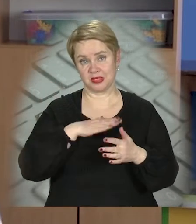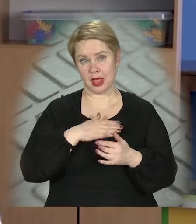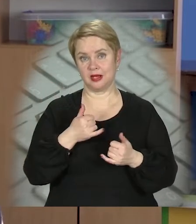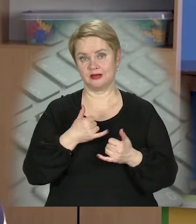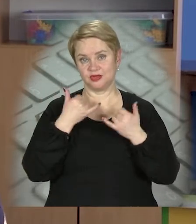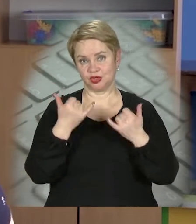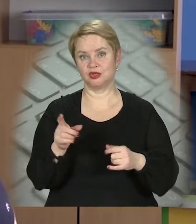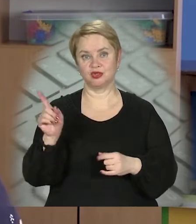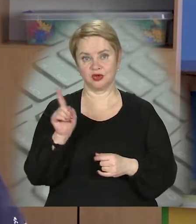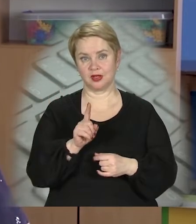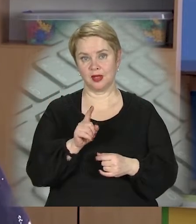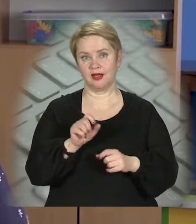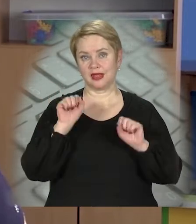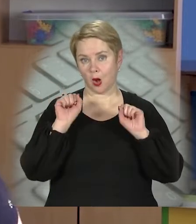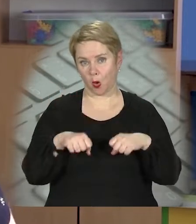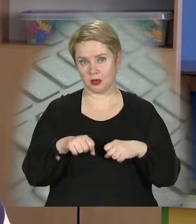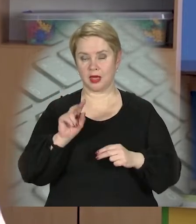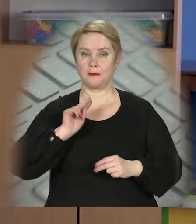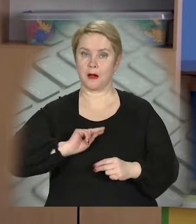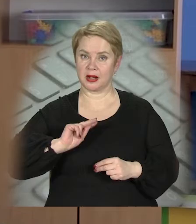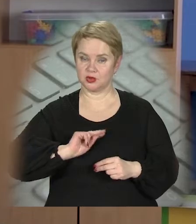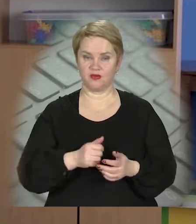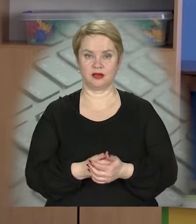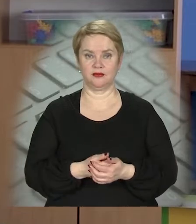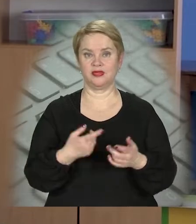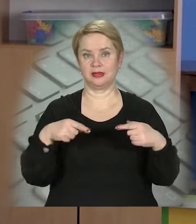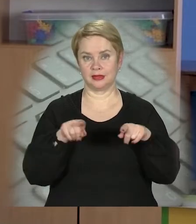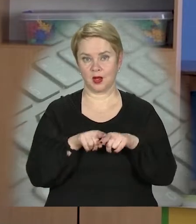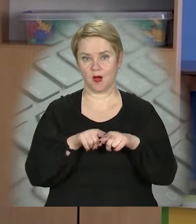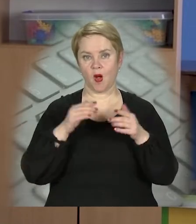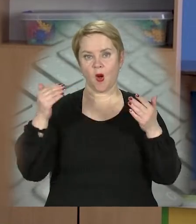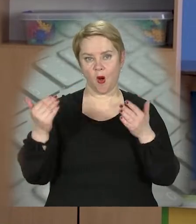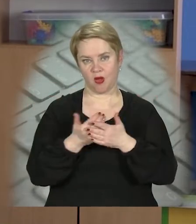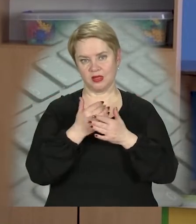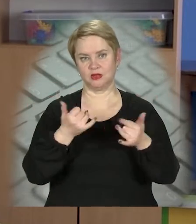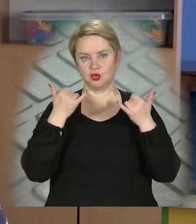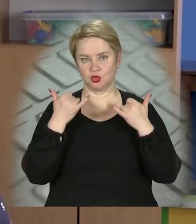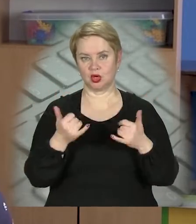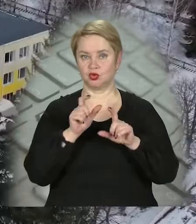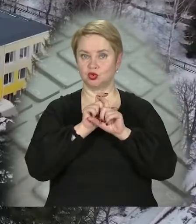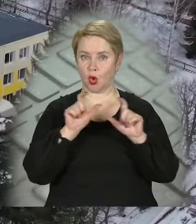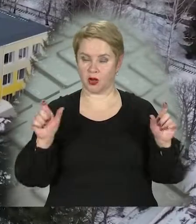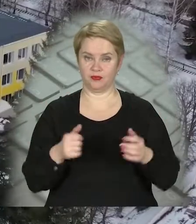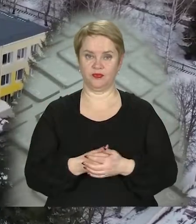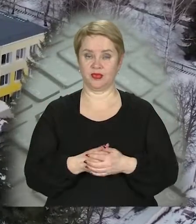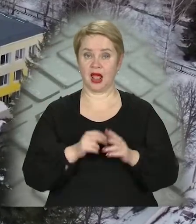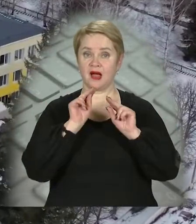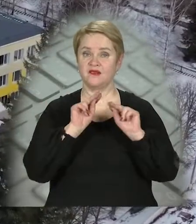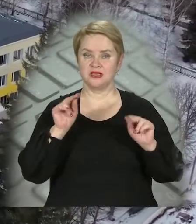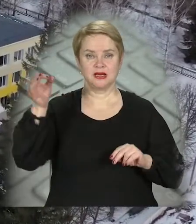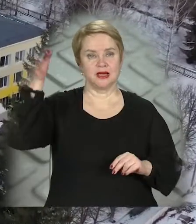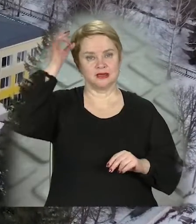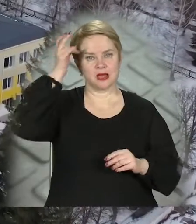честь чи нагода попрацювати в такій оновленій сучасній школі. Викладачі